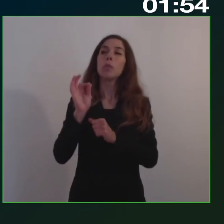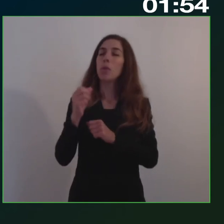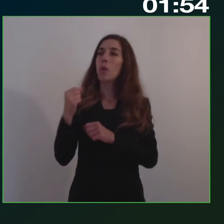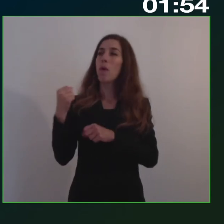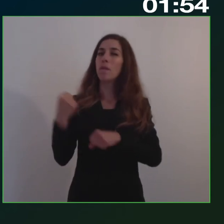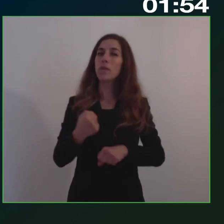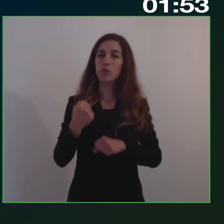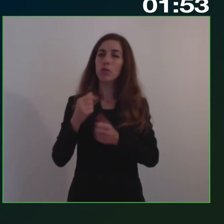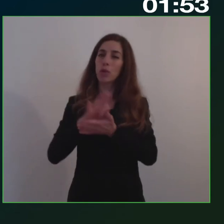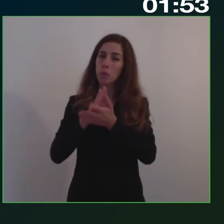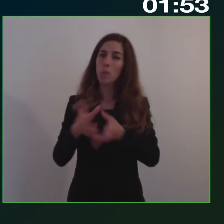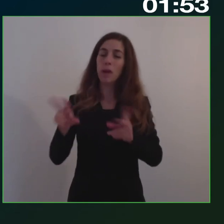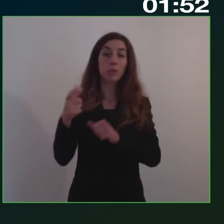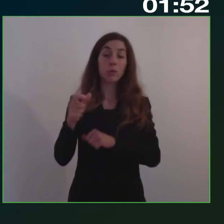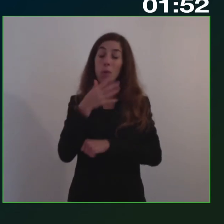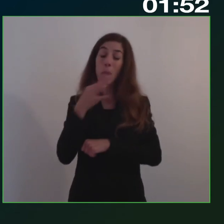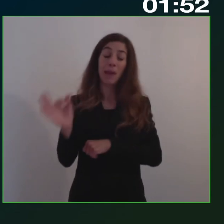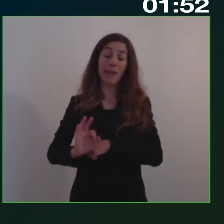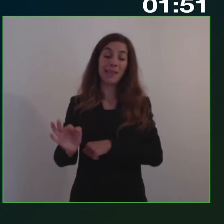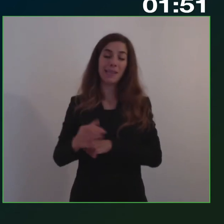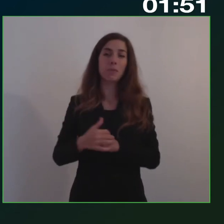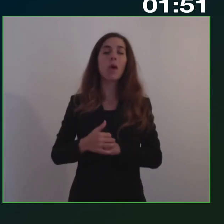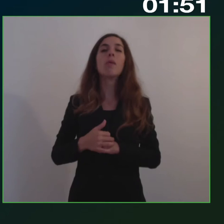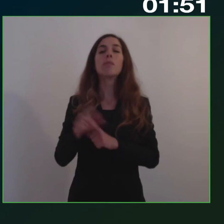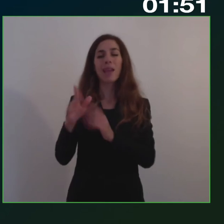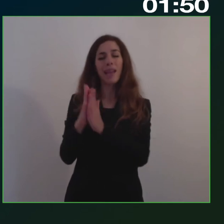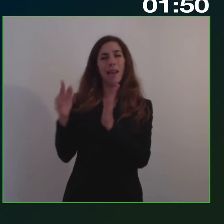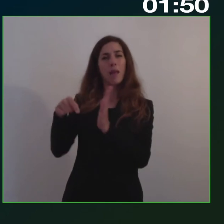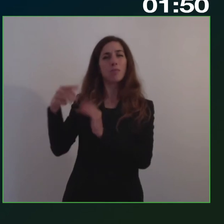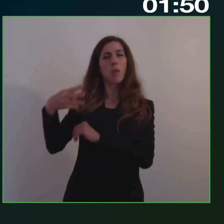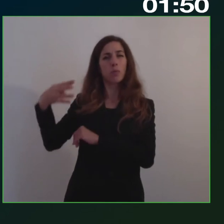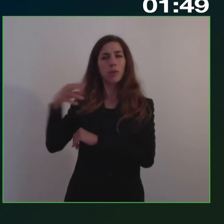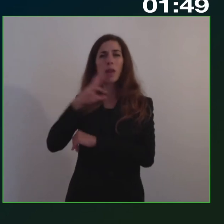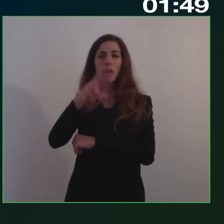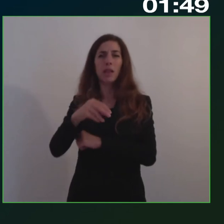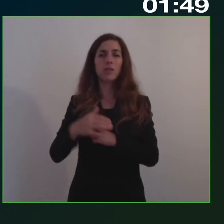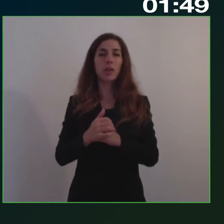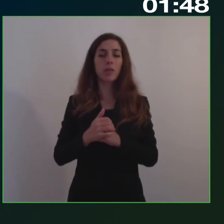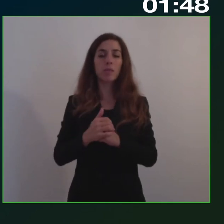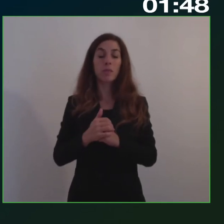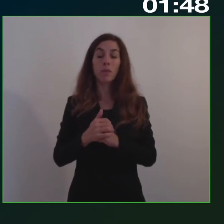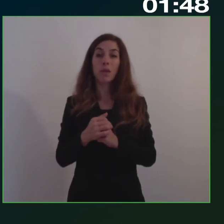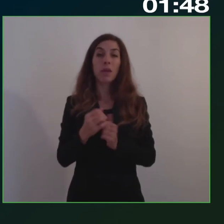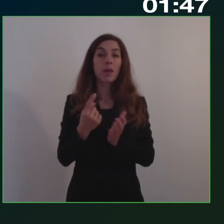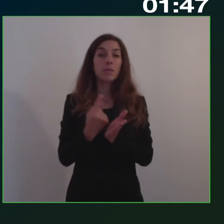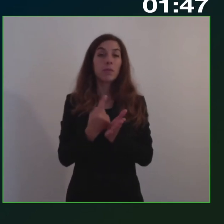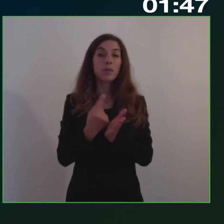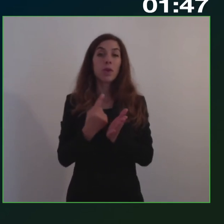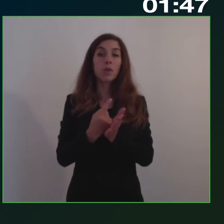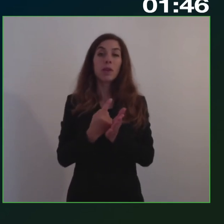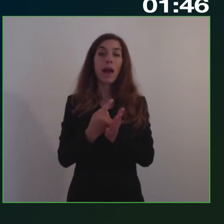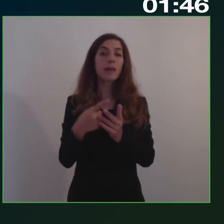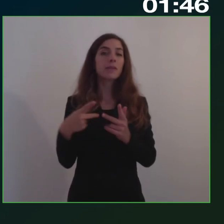perché è bellissimo, il quale a un certo punto dice che bisogna smetterla con, cito,